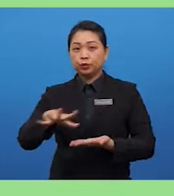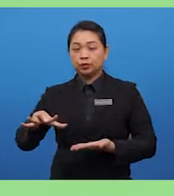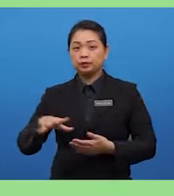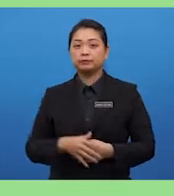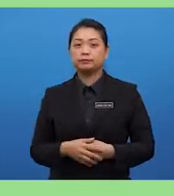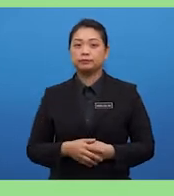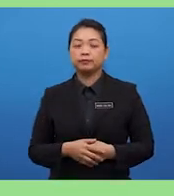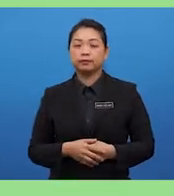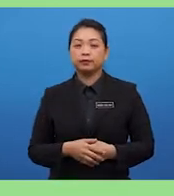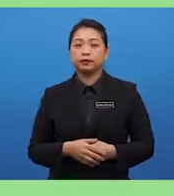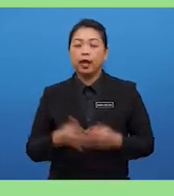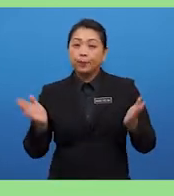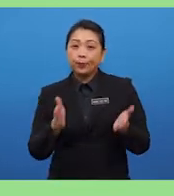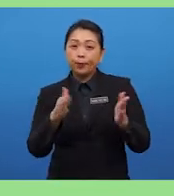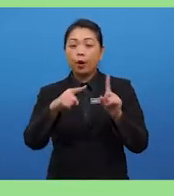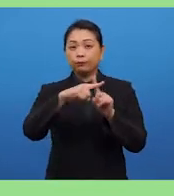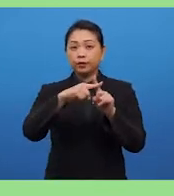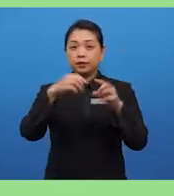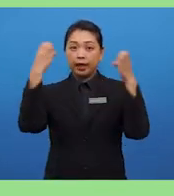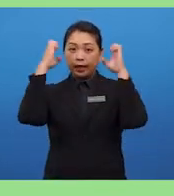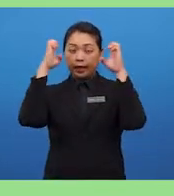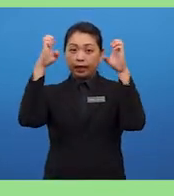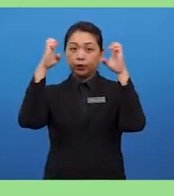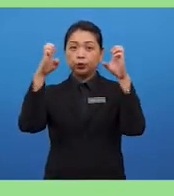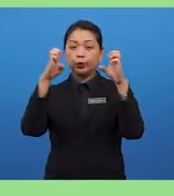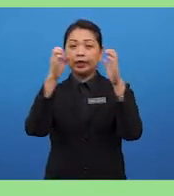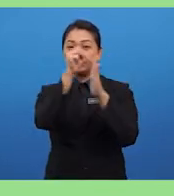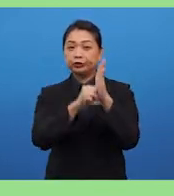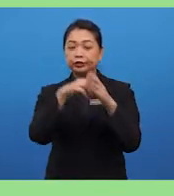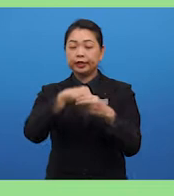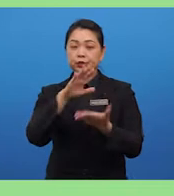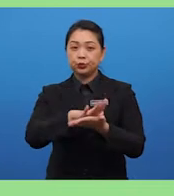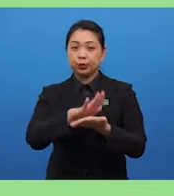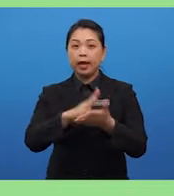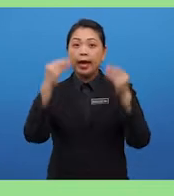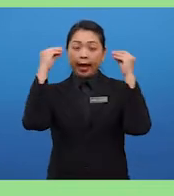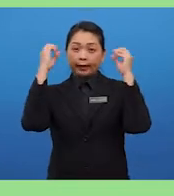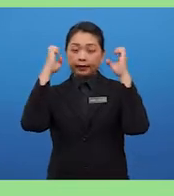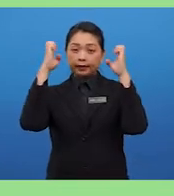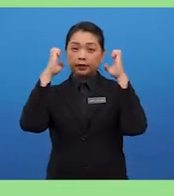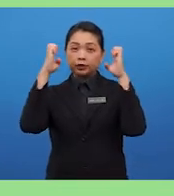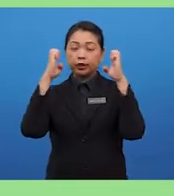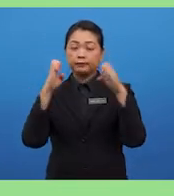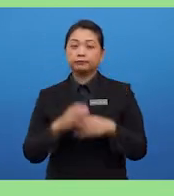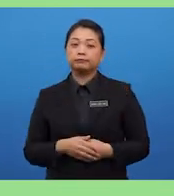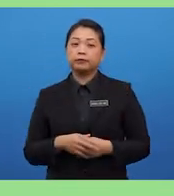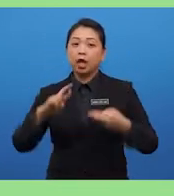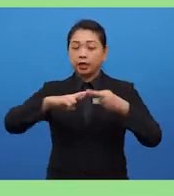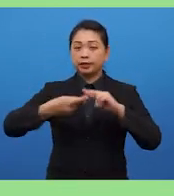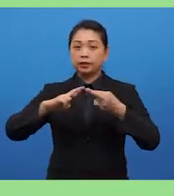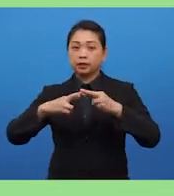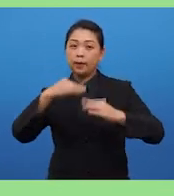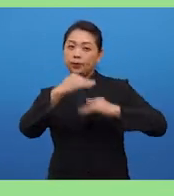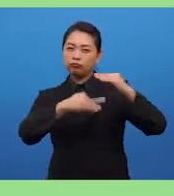promote positive education in school? or is it by teaching students a range of relationship